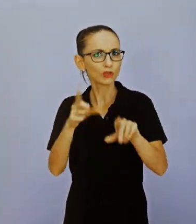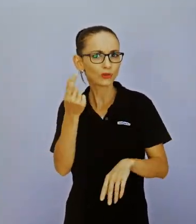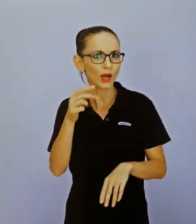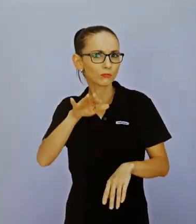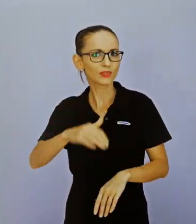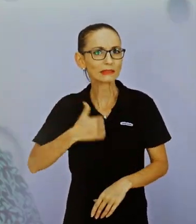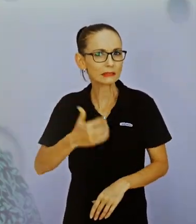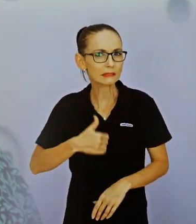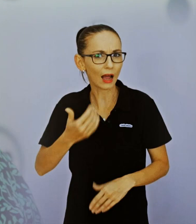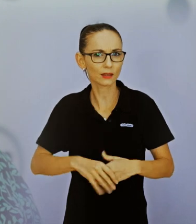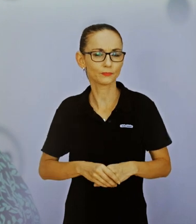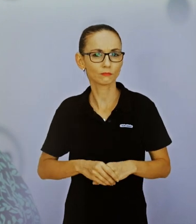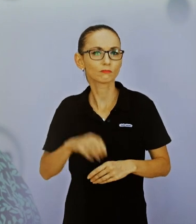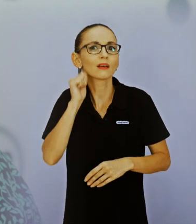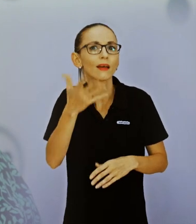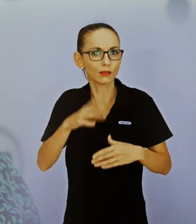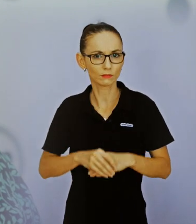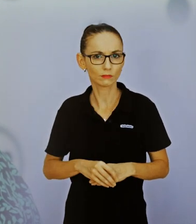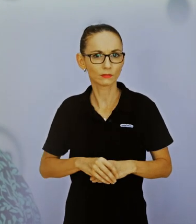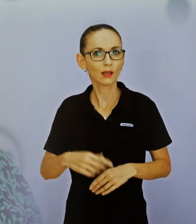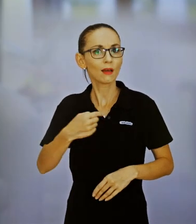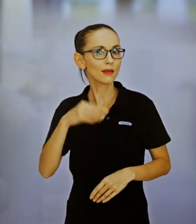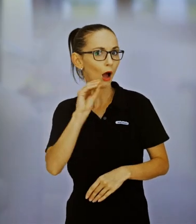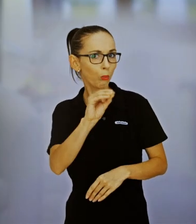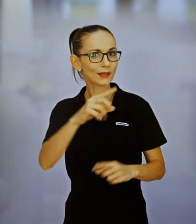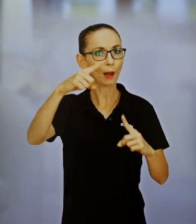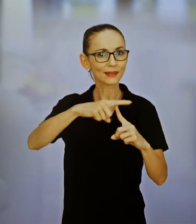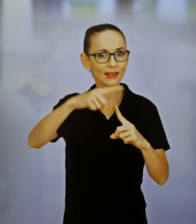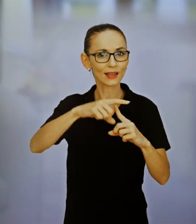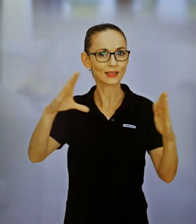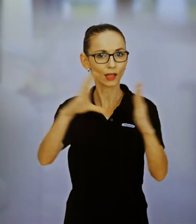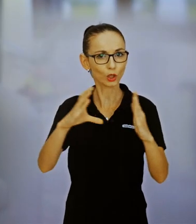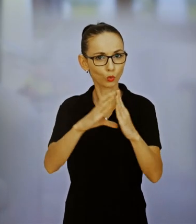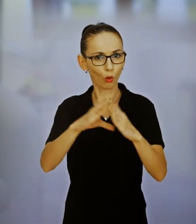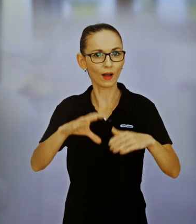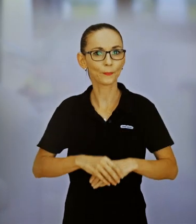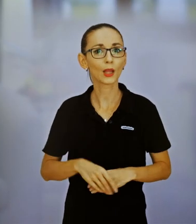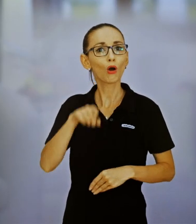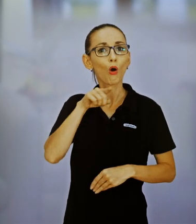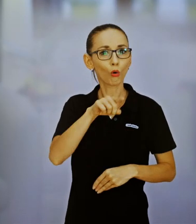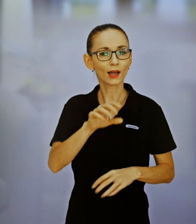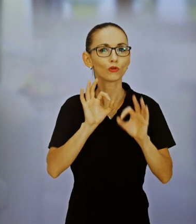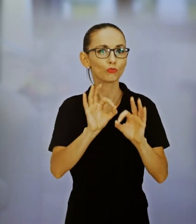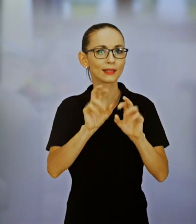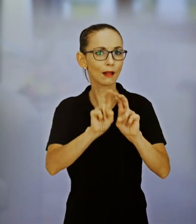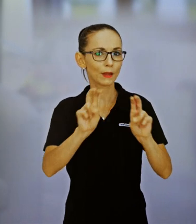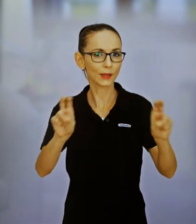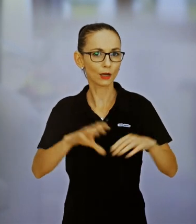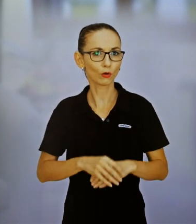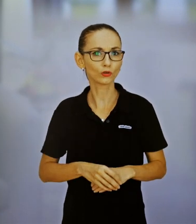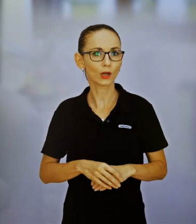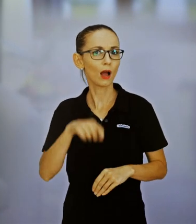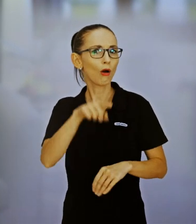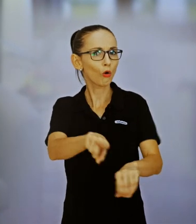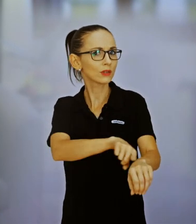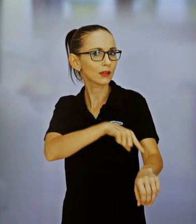strach a obavy? Na to som sa opýtala špeciálnej pedagogičky Terezie Trčulovej, ktorá dlhé roky pračuje s ľudmi so